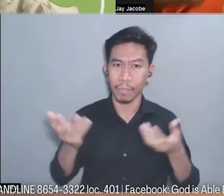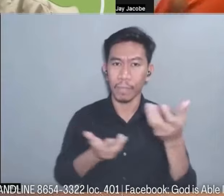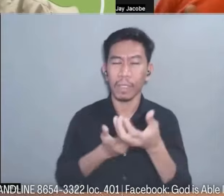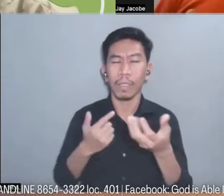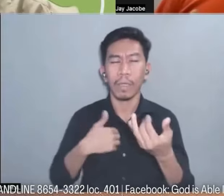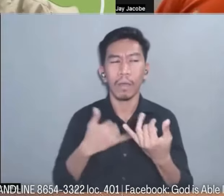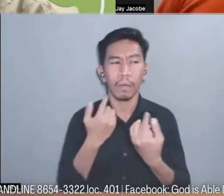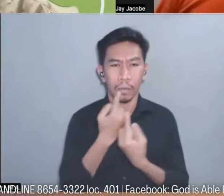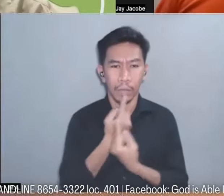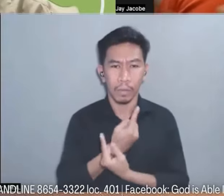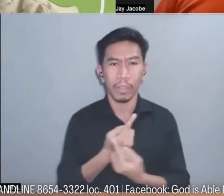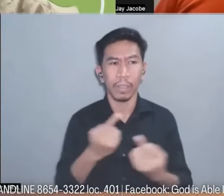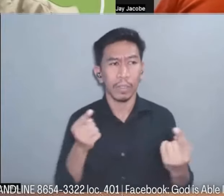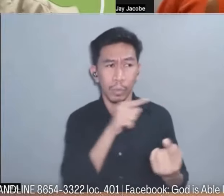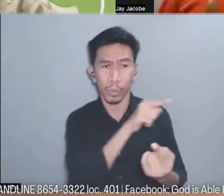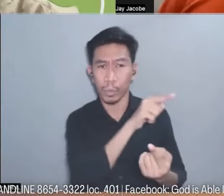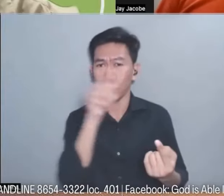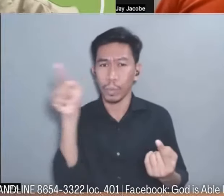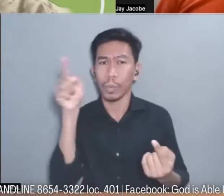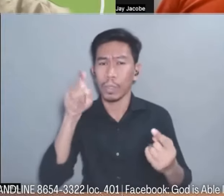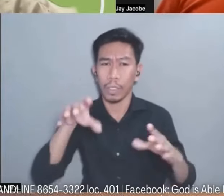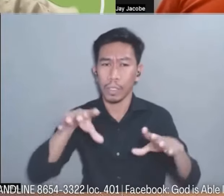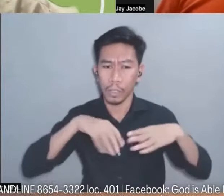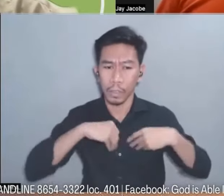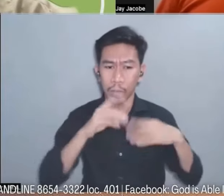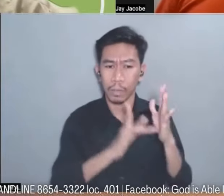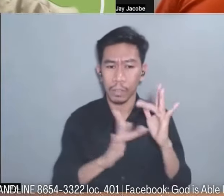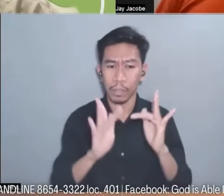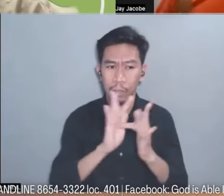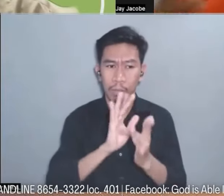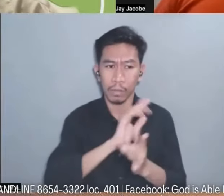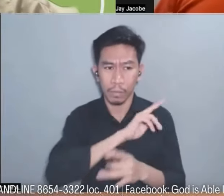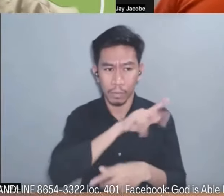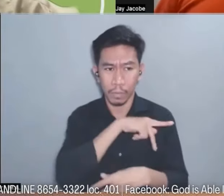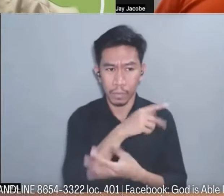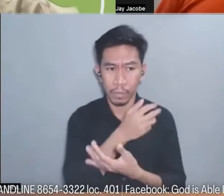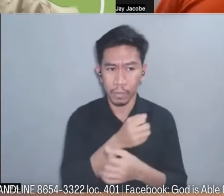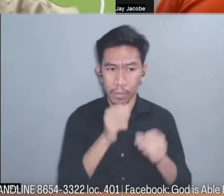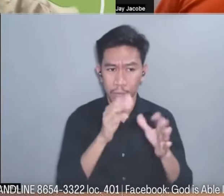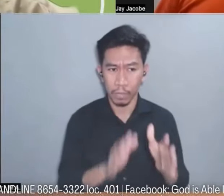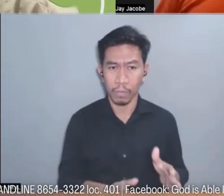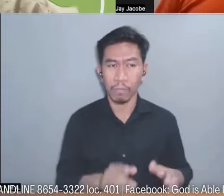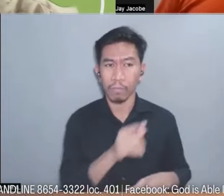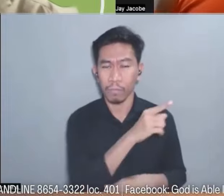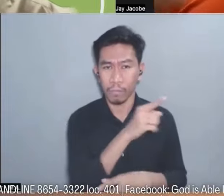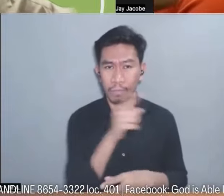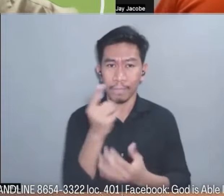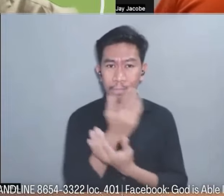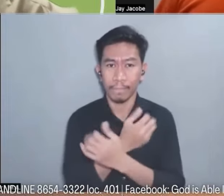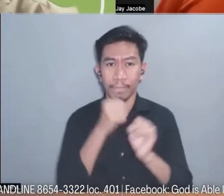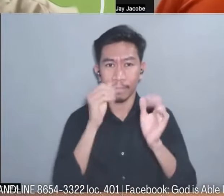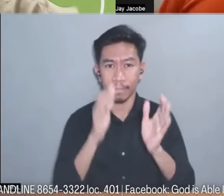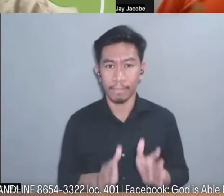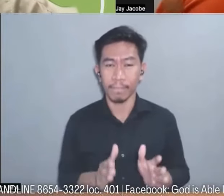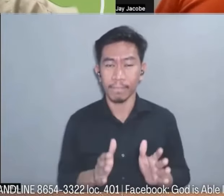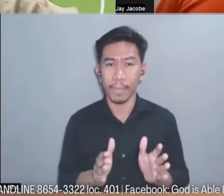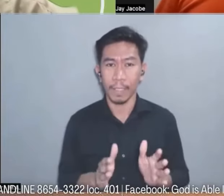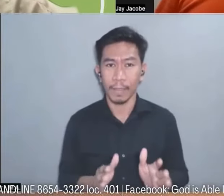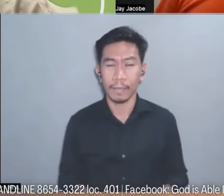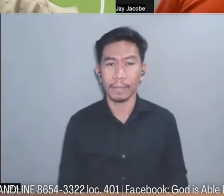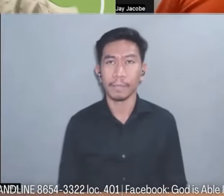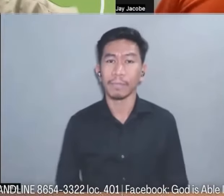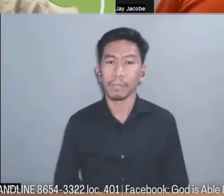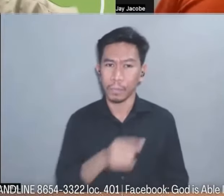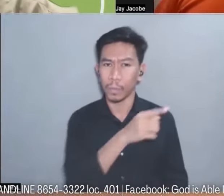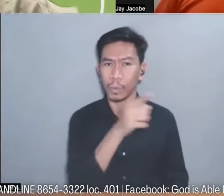tanggapin nyo si Yesus Christ bilang Panginoon sa rinig tagapagligtas at kayo po ay maliligtas sa hell or sa langit ko